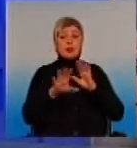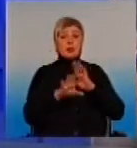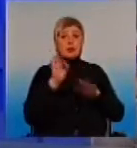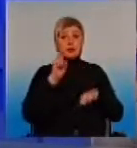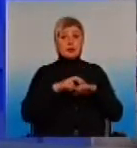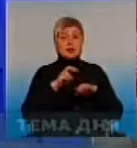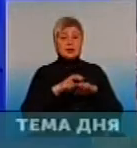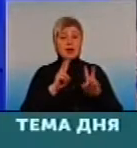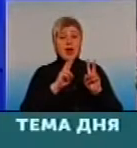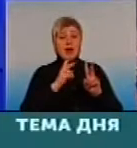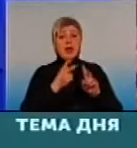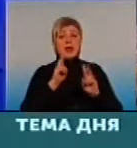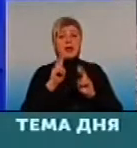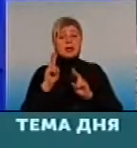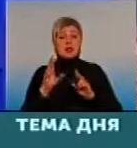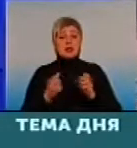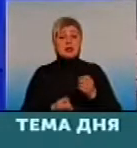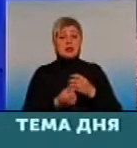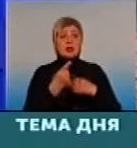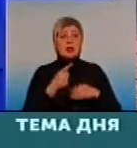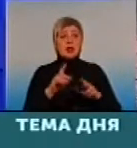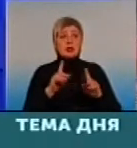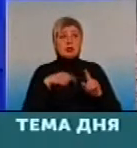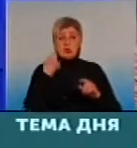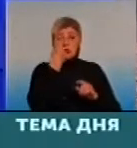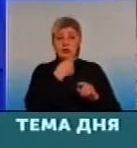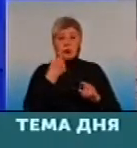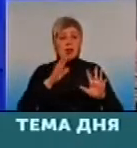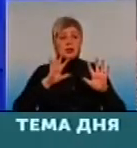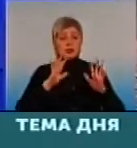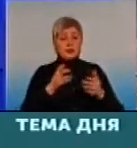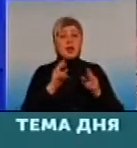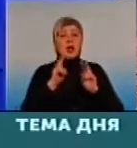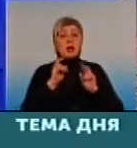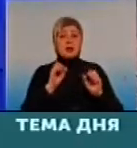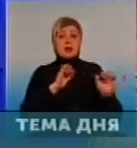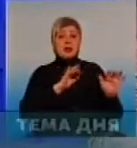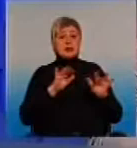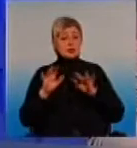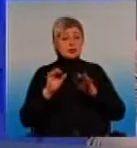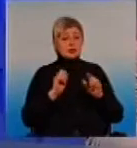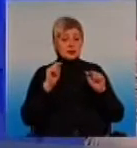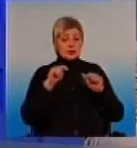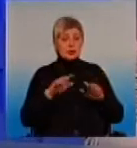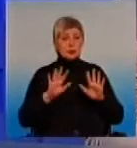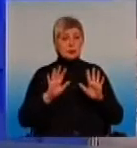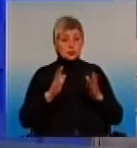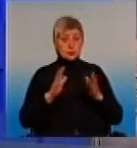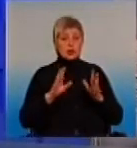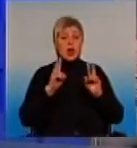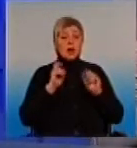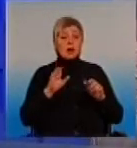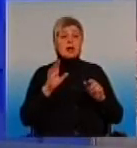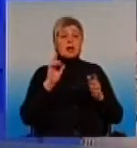какие возникают индивидуальные випадки, мы это почули, почули, как действовать, в этом разе говорили про те, как мает